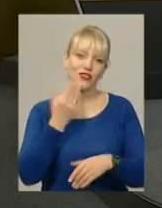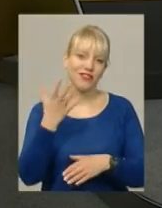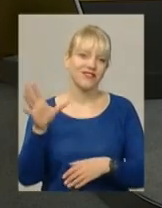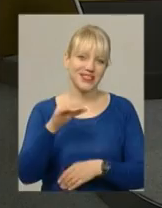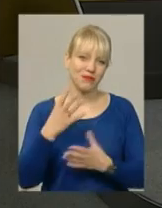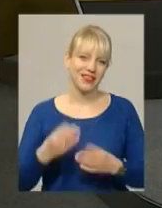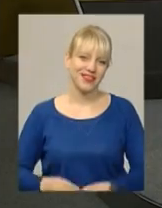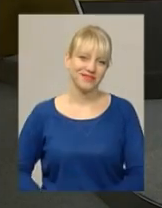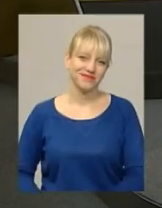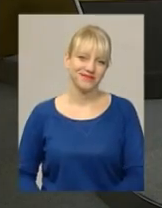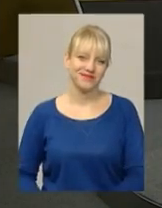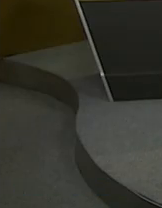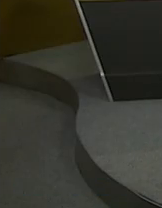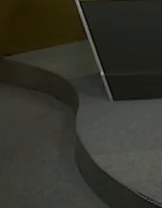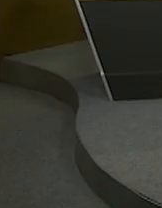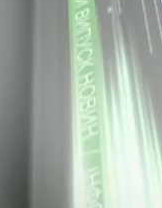дня!